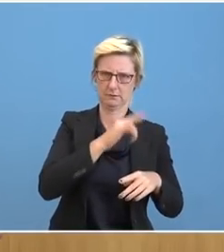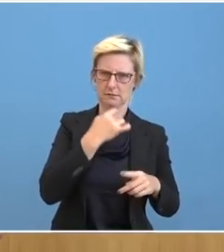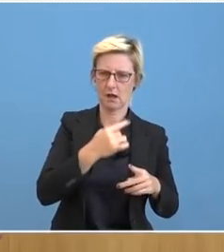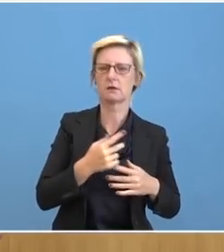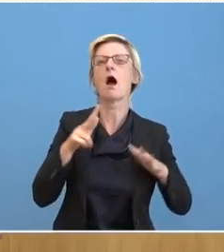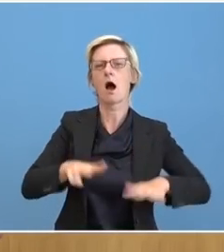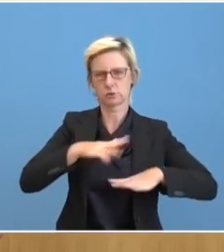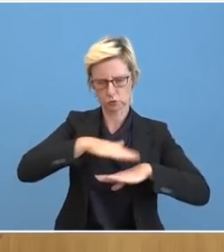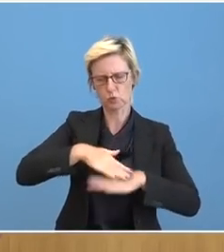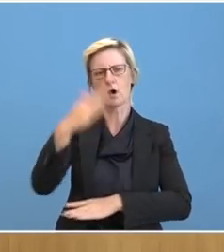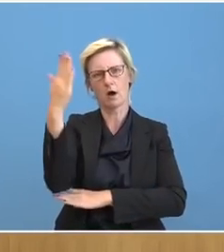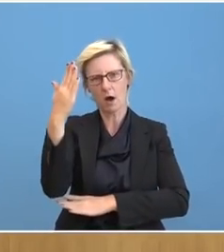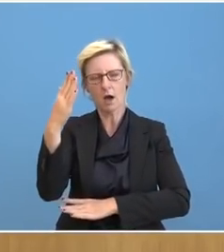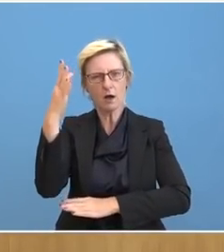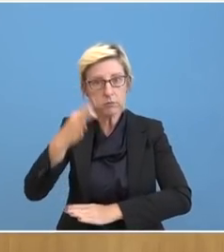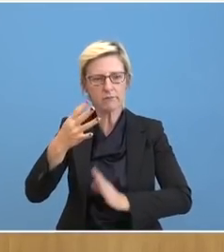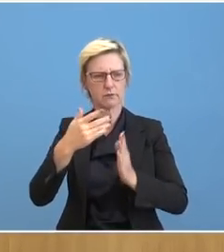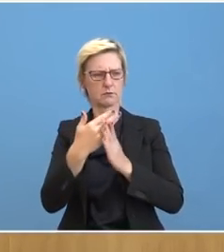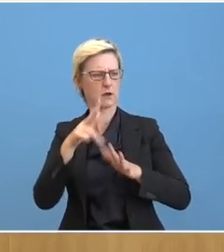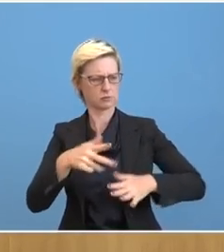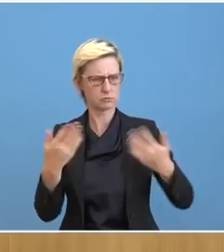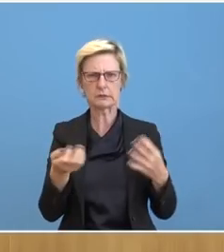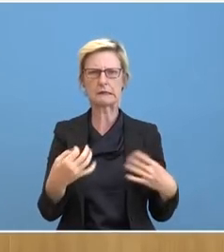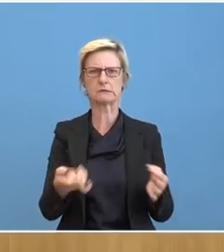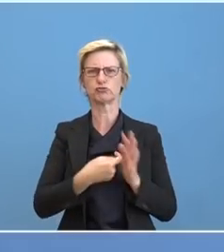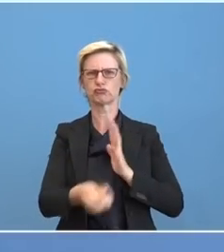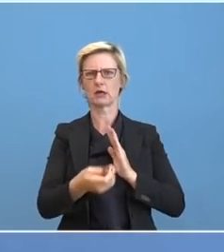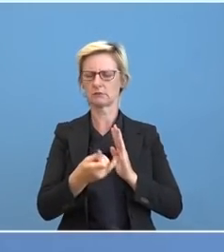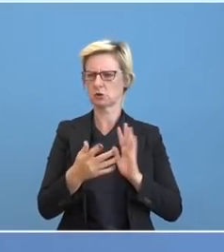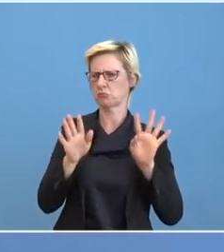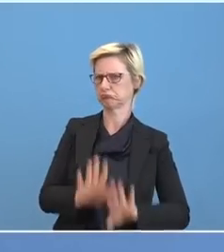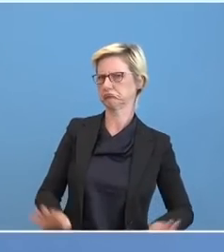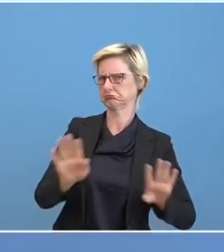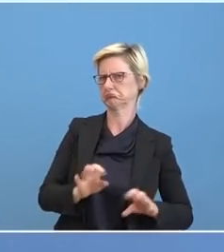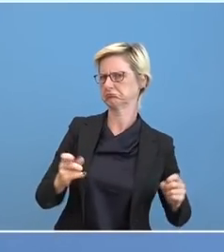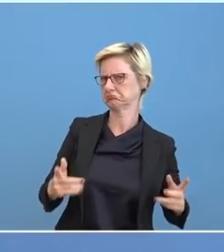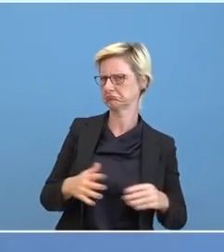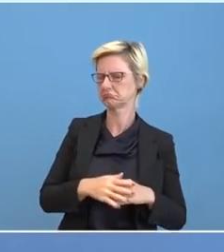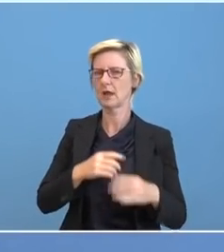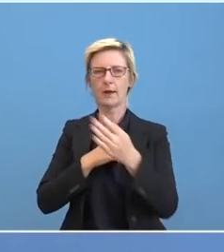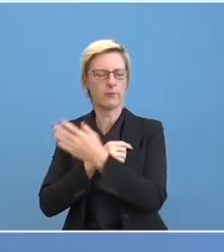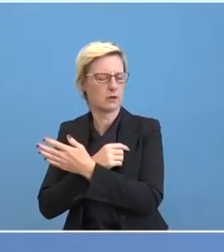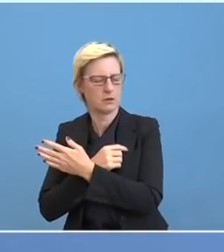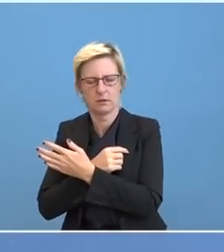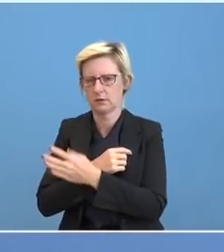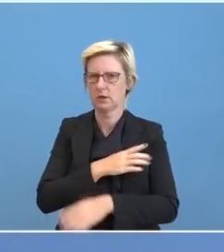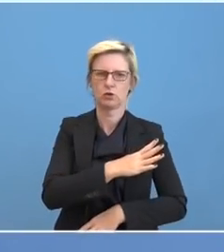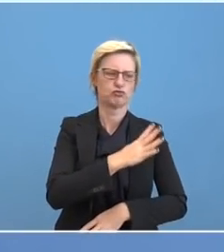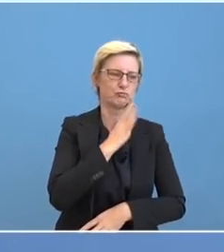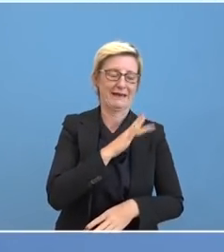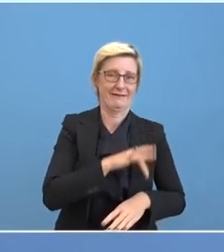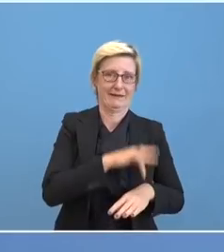alles geheimnisvoll. wie gesagt... aber das scheint mir doch zwischen der Sprecherin